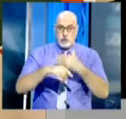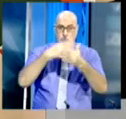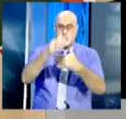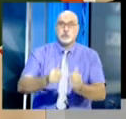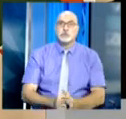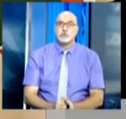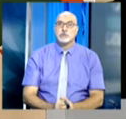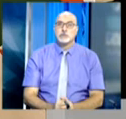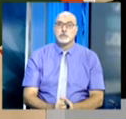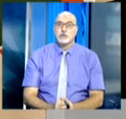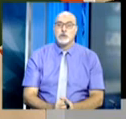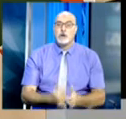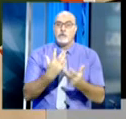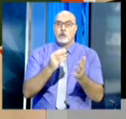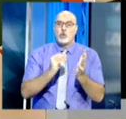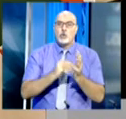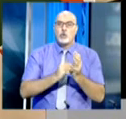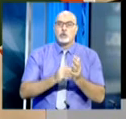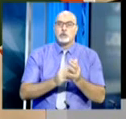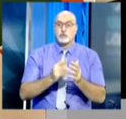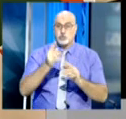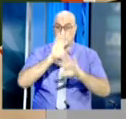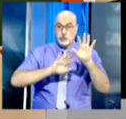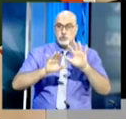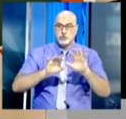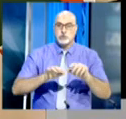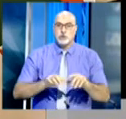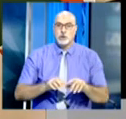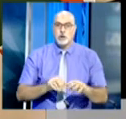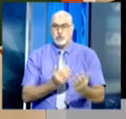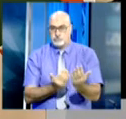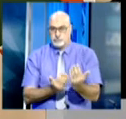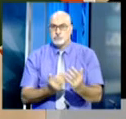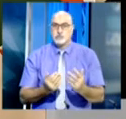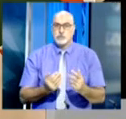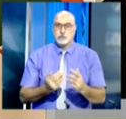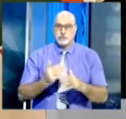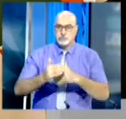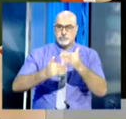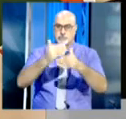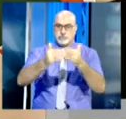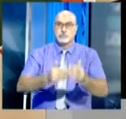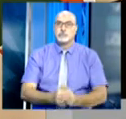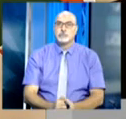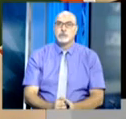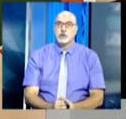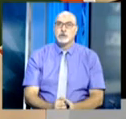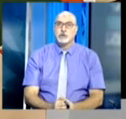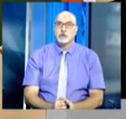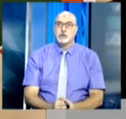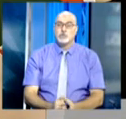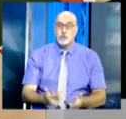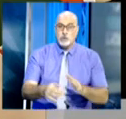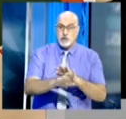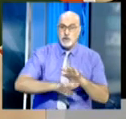أيضا أن تأخذ بعين الاحتبار التطورات المتسارعة المحيطة بنا